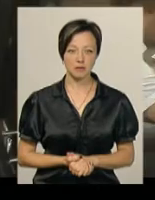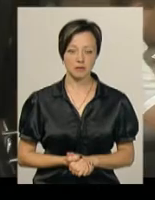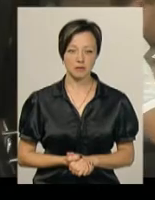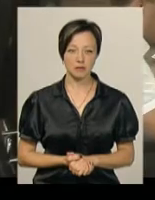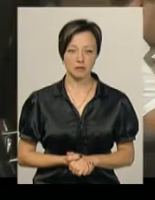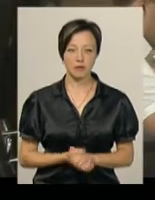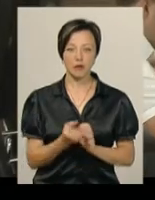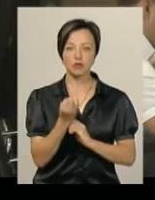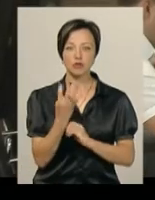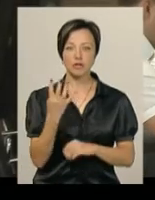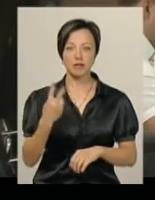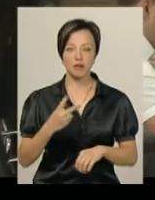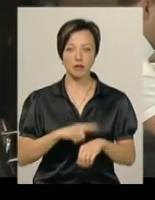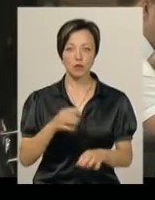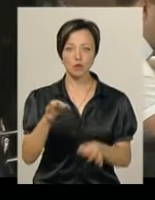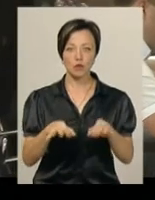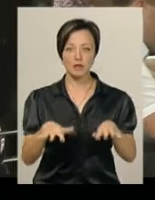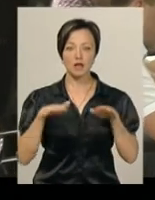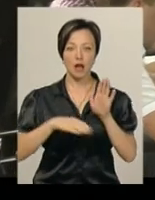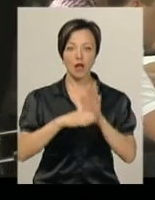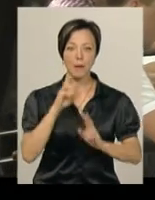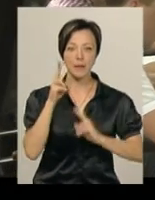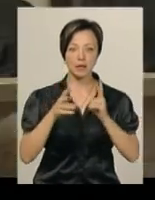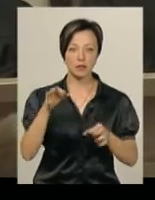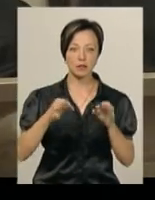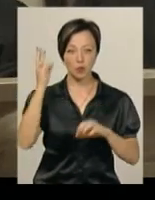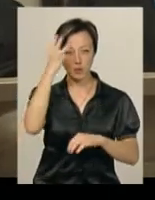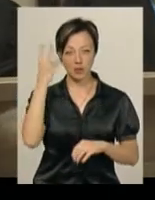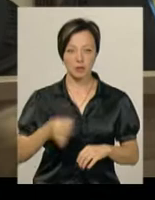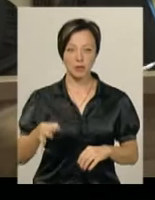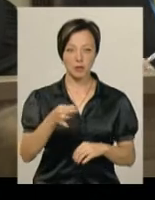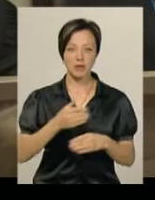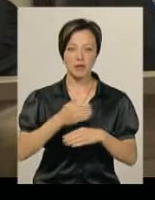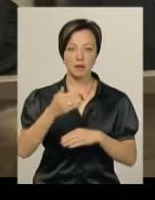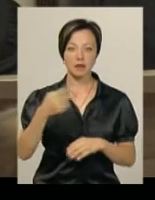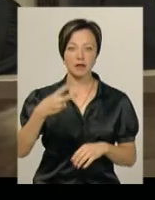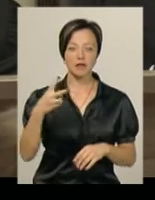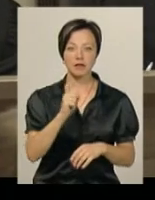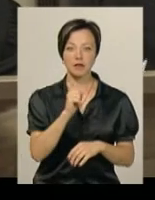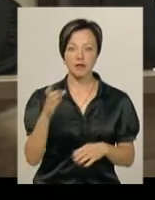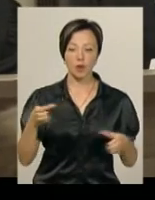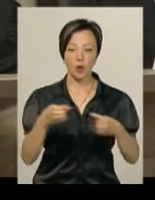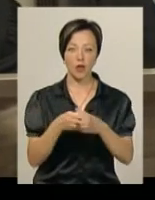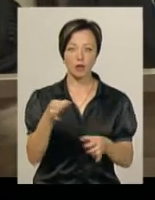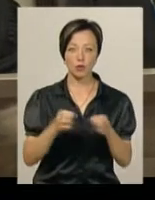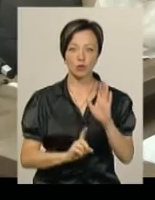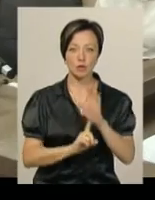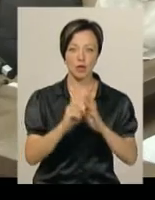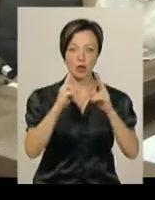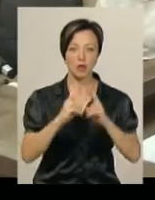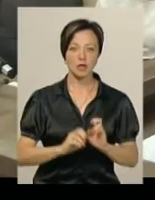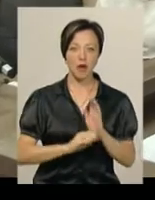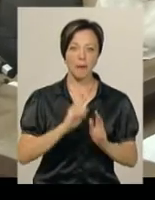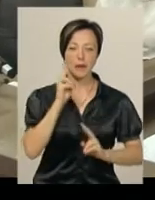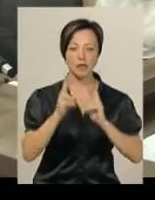14.20. Судова зала апеляційного суду Хмельницької області. Із запізненням на 20 хвилин колегія суддів розпочала розгляд